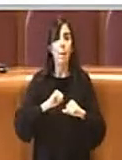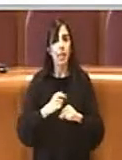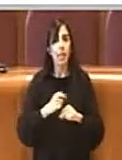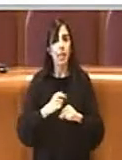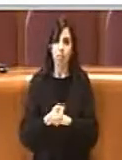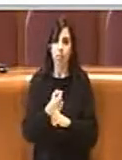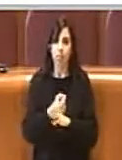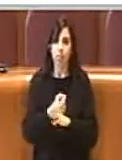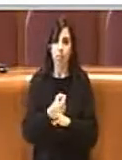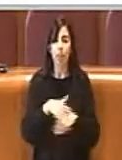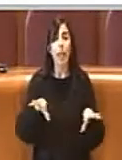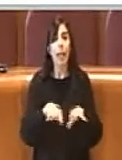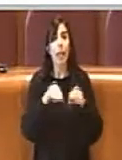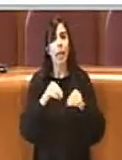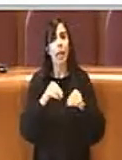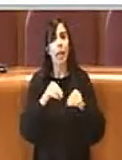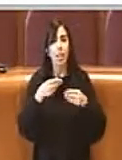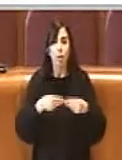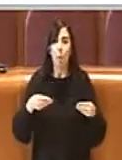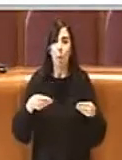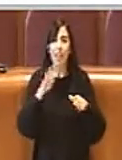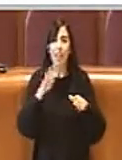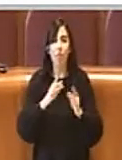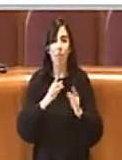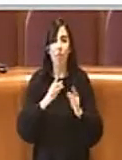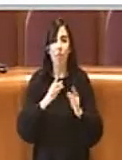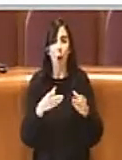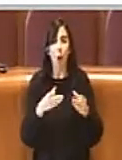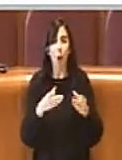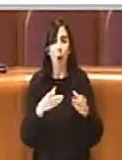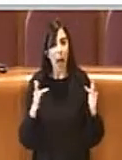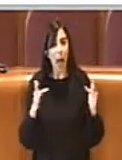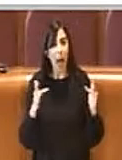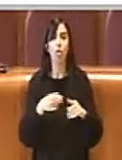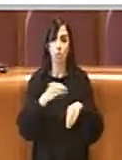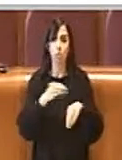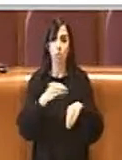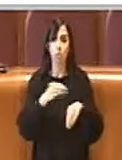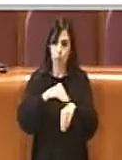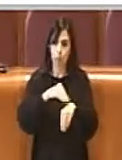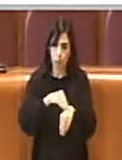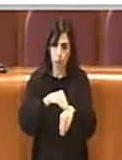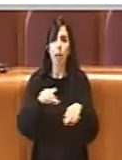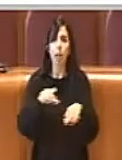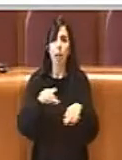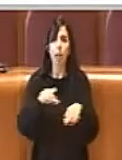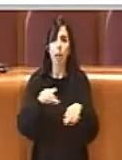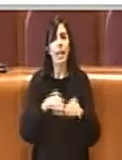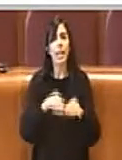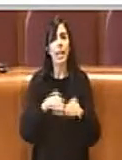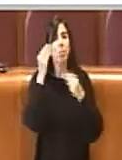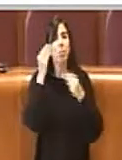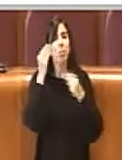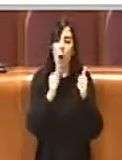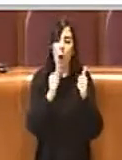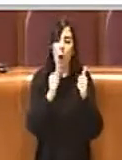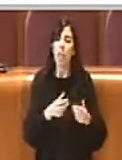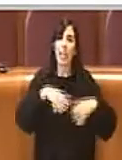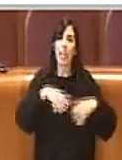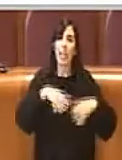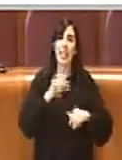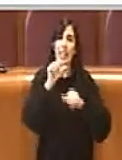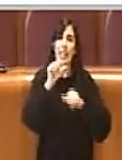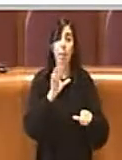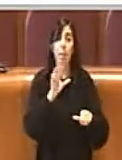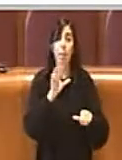più strumenti informatici quello di ripensare il modello organizzativo ma da questo punto di vista il modello organizzativo